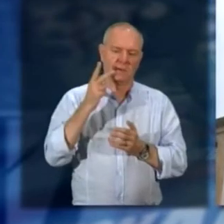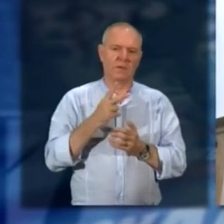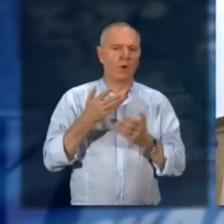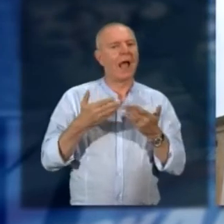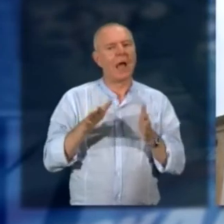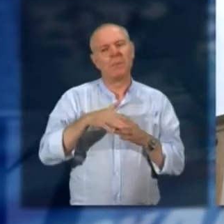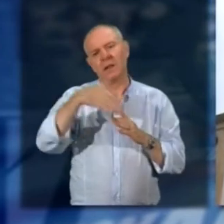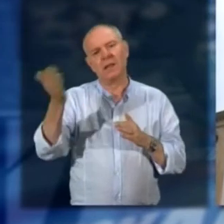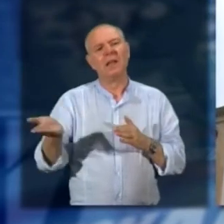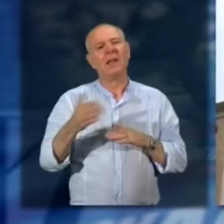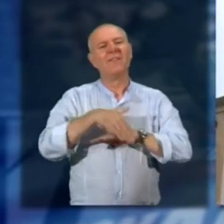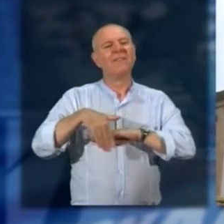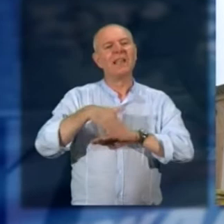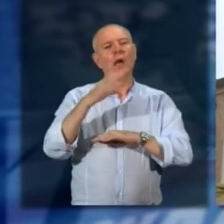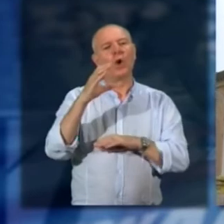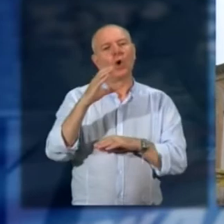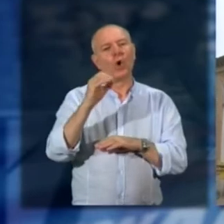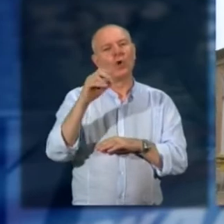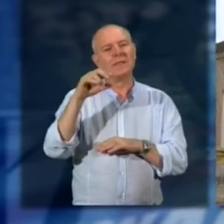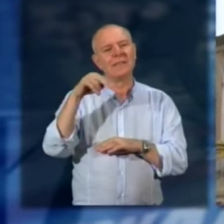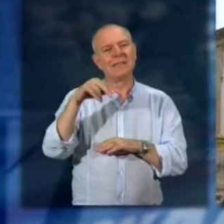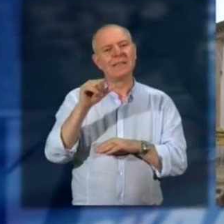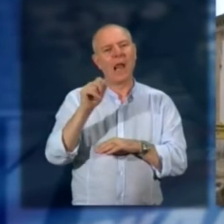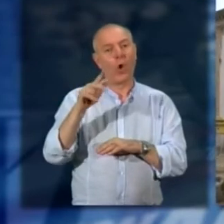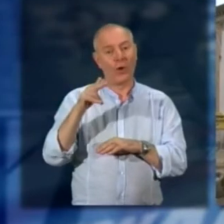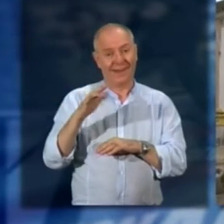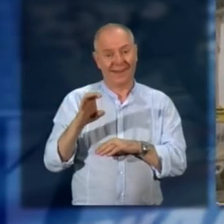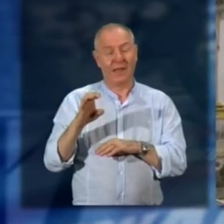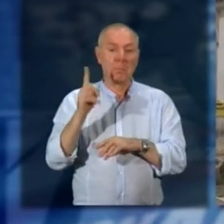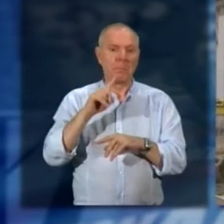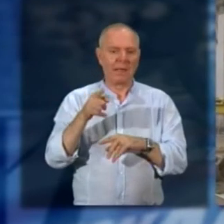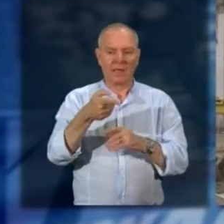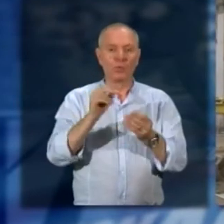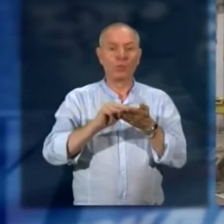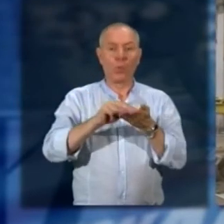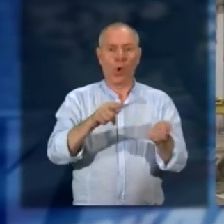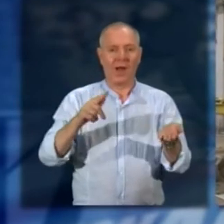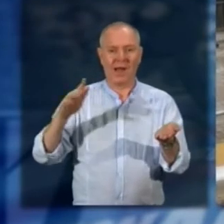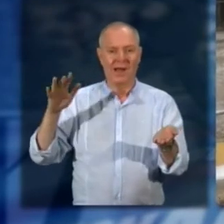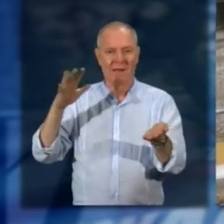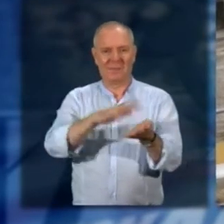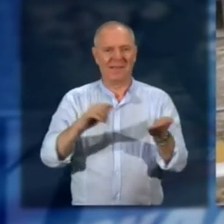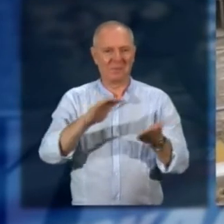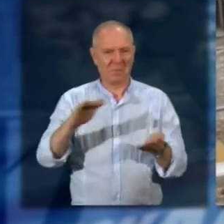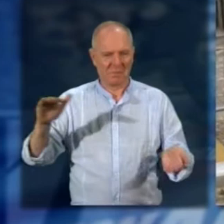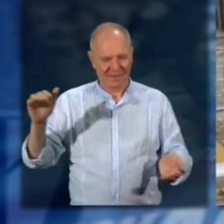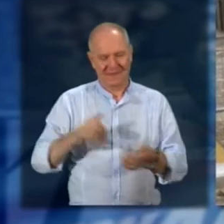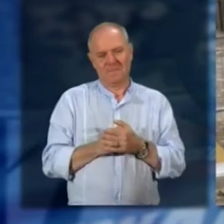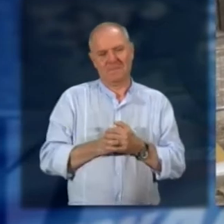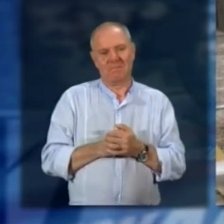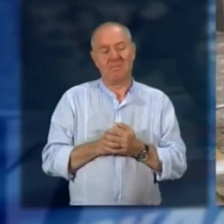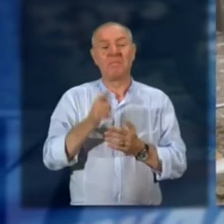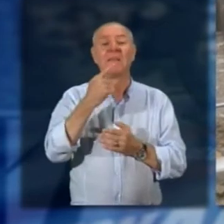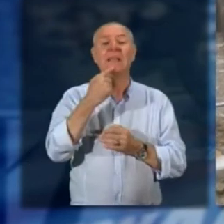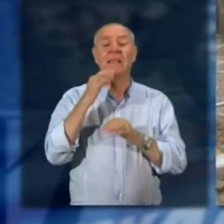'apertura di Via del Fossalone anche negli orari di ingresso ed uscita dei bambini dalla scuola dell'infanzia Alfonso Vialetti attenzione dunque a chi porta